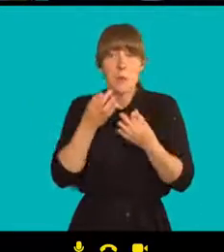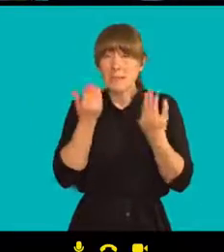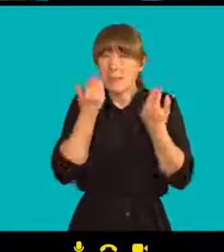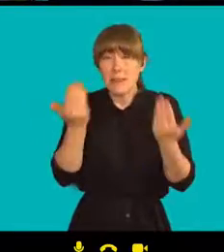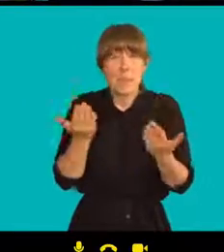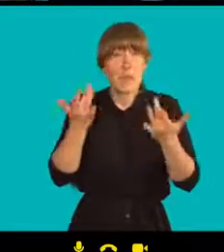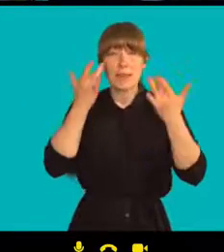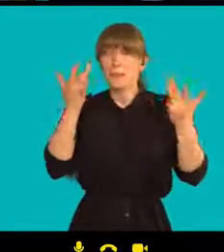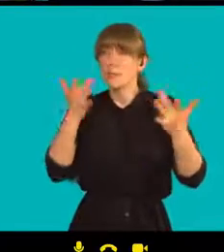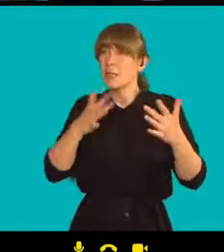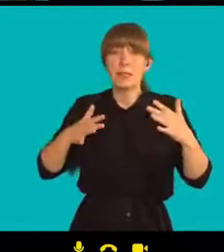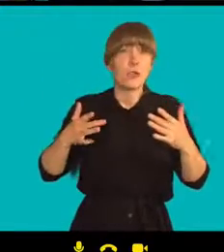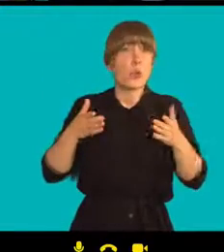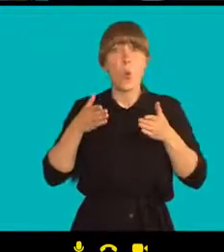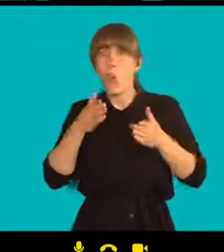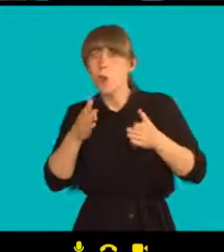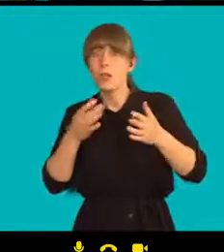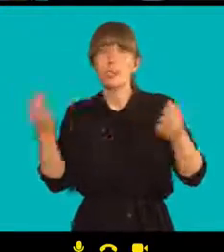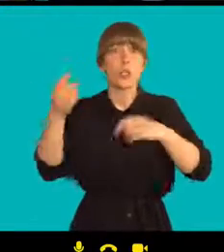odehrává na ulicích a tak dále.